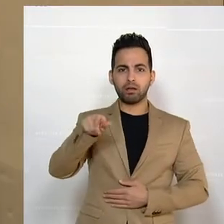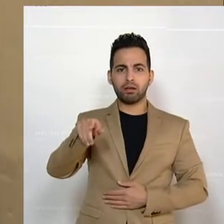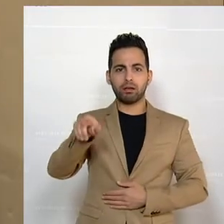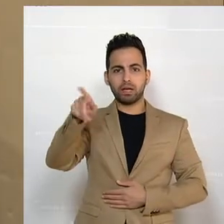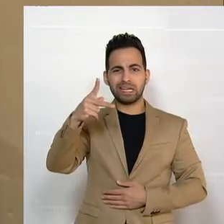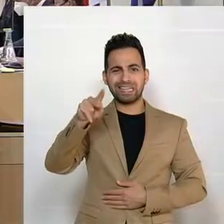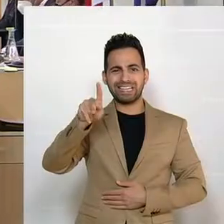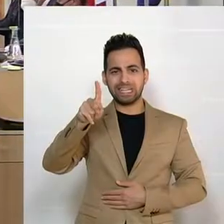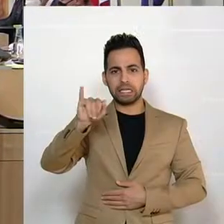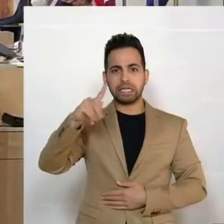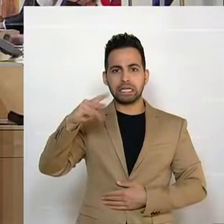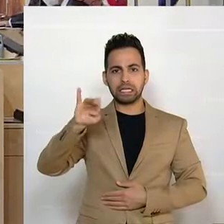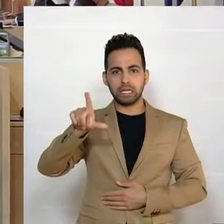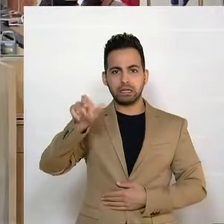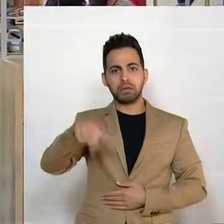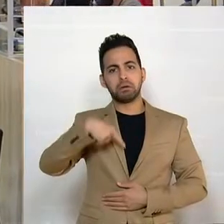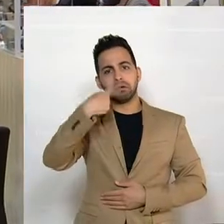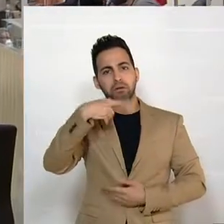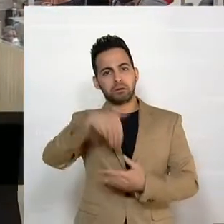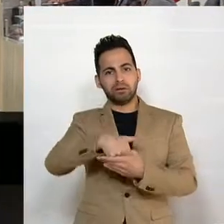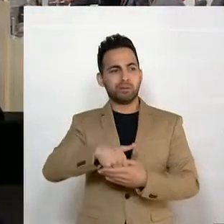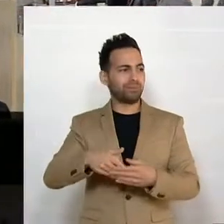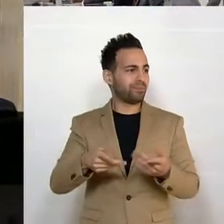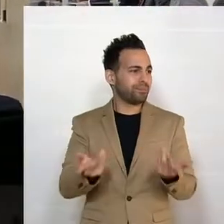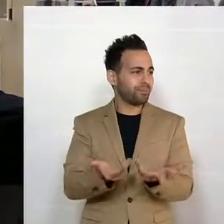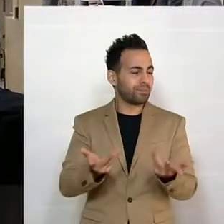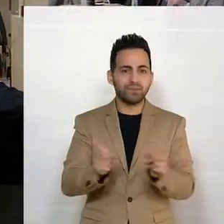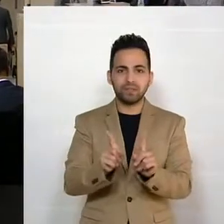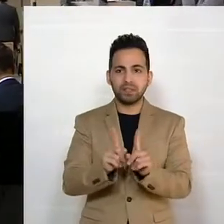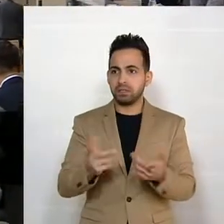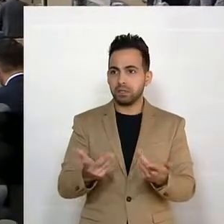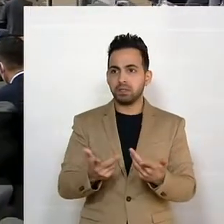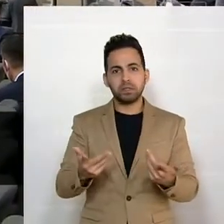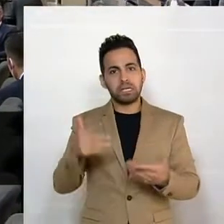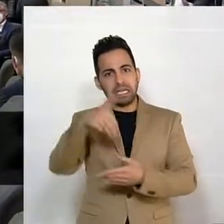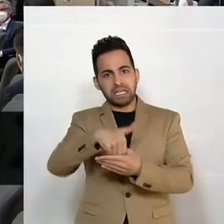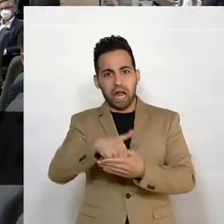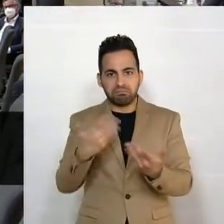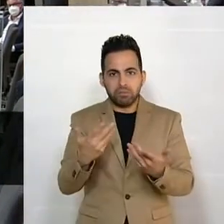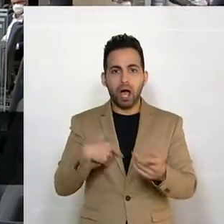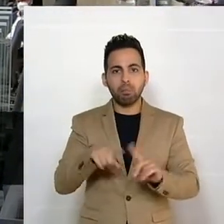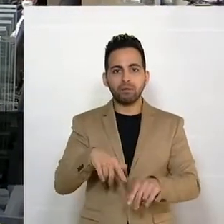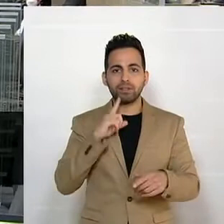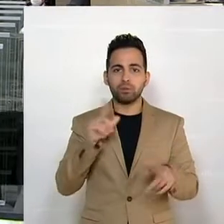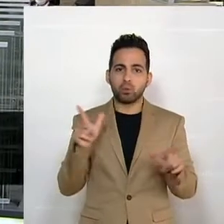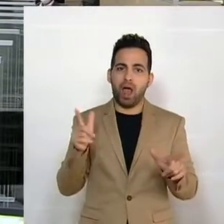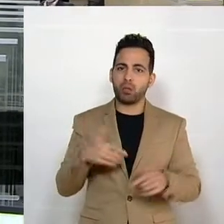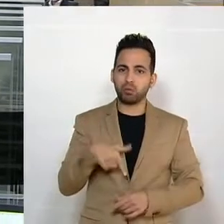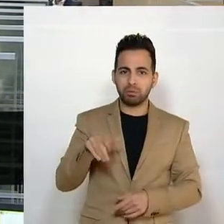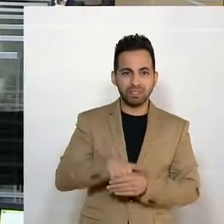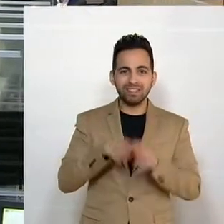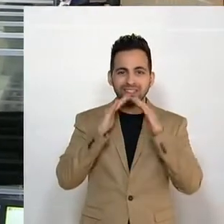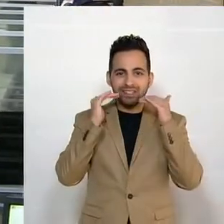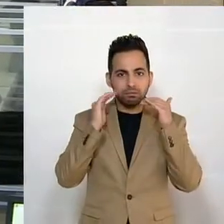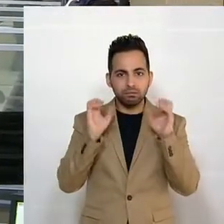FPÖ generell hat ja irgendwie ein gewisser, relativ wenig, aber nur Unterhaltungswert. Aber wo man schon das Lachen vergeht, ist,